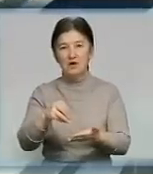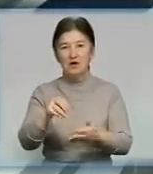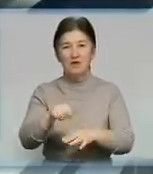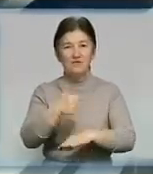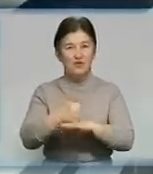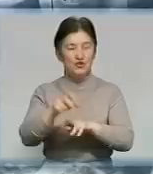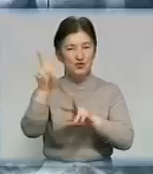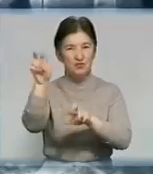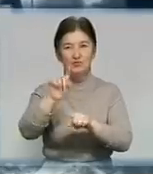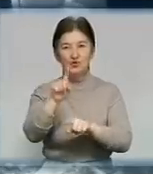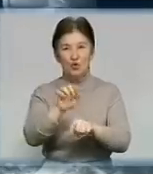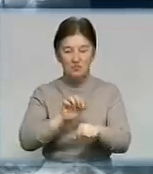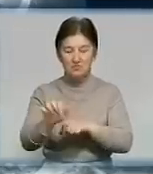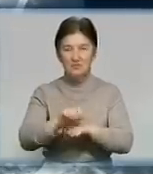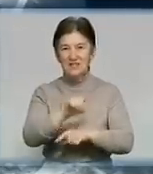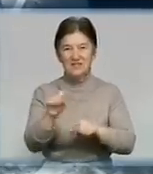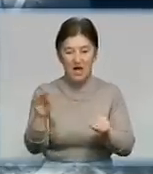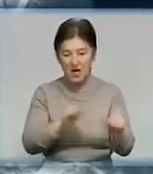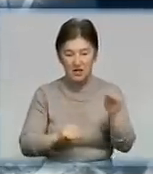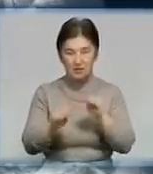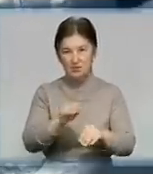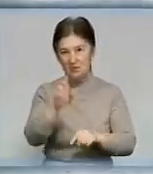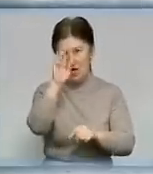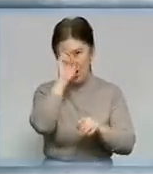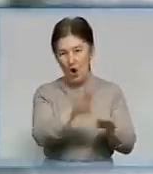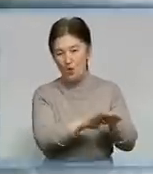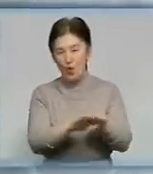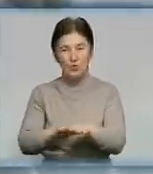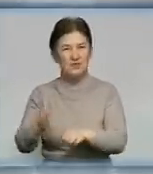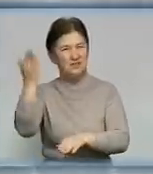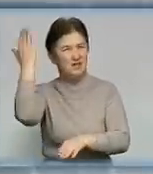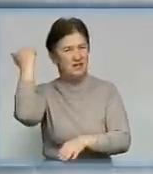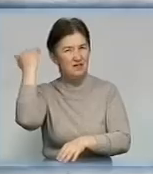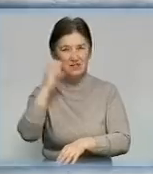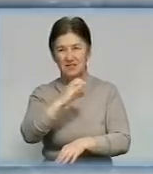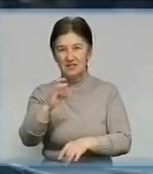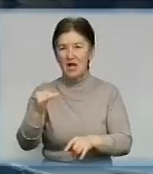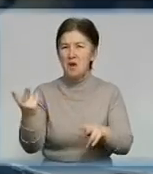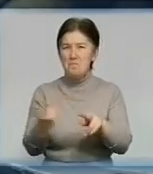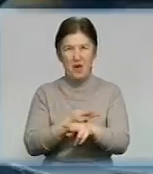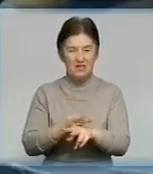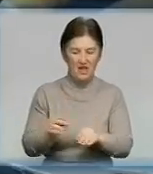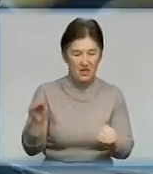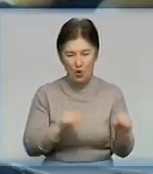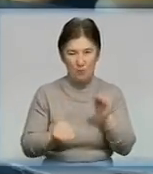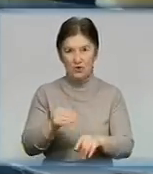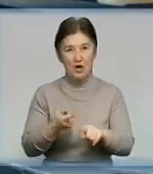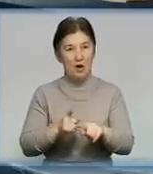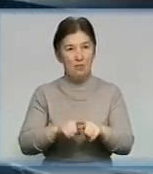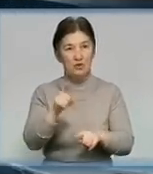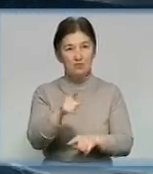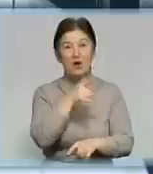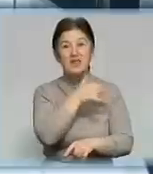хліба є те, що виготовляється він за рецептами та гостами ще Радянського Союзу, тобто без будь-яких домішок. Тому й термін зберігання